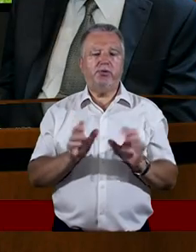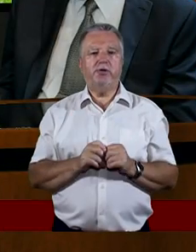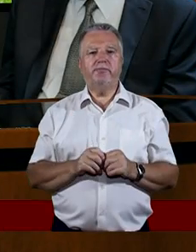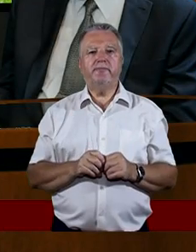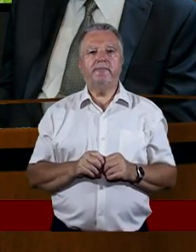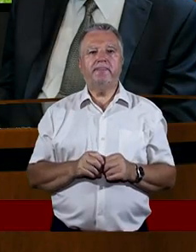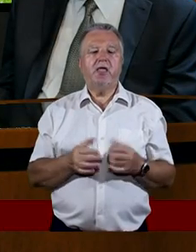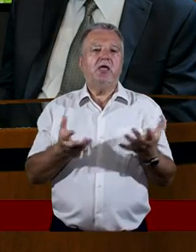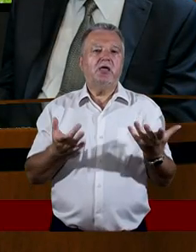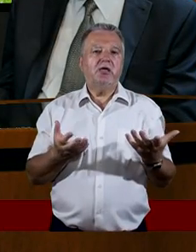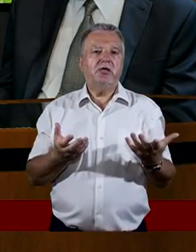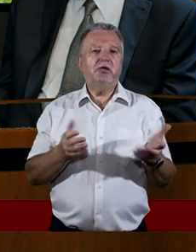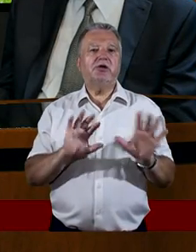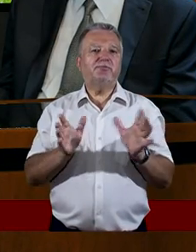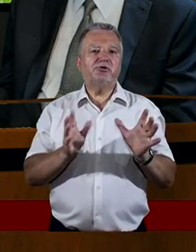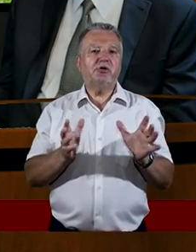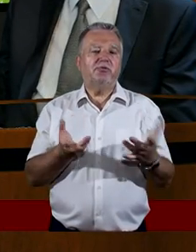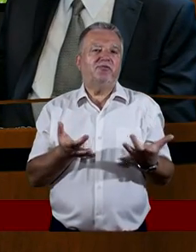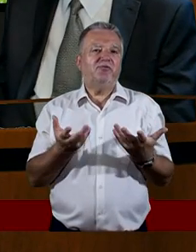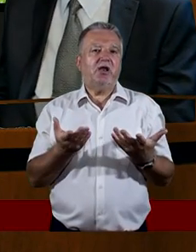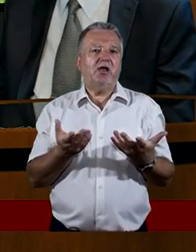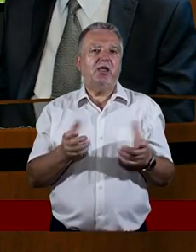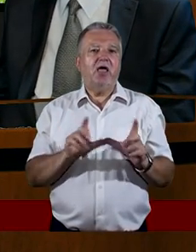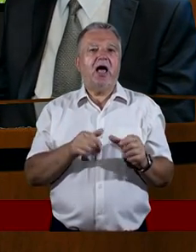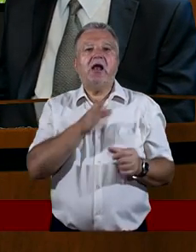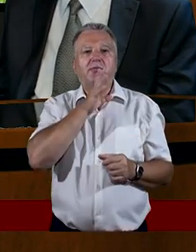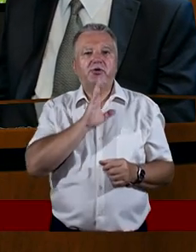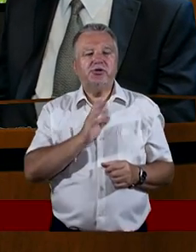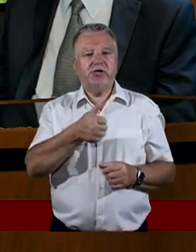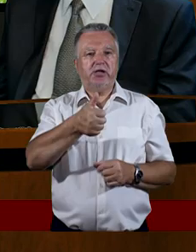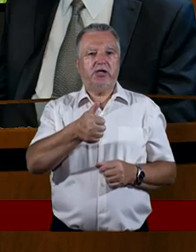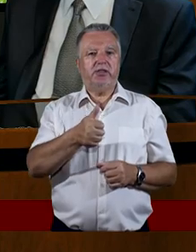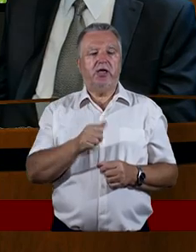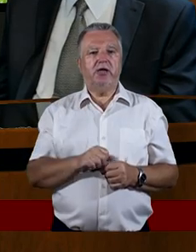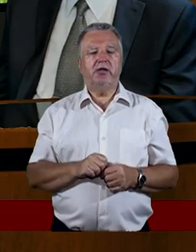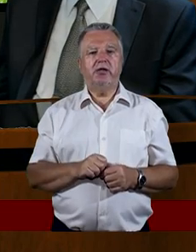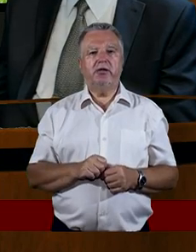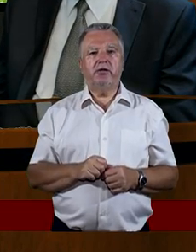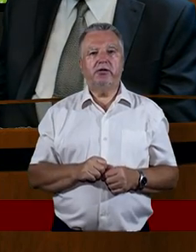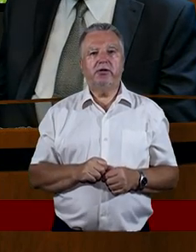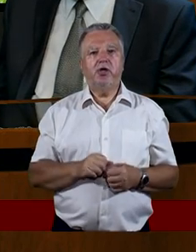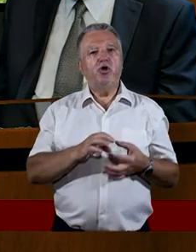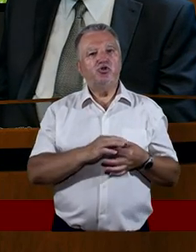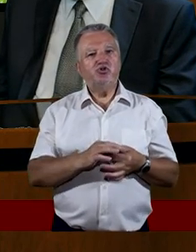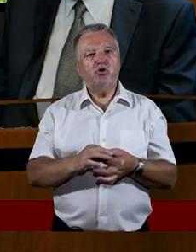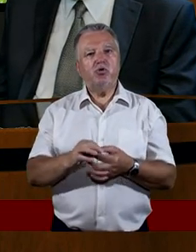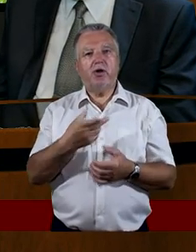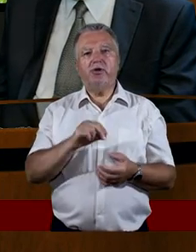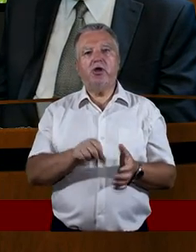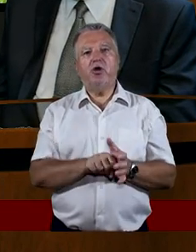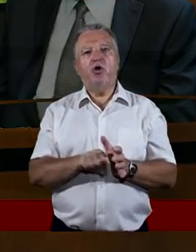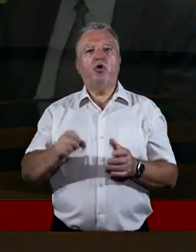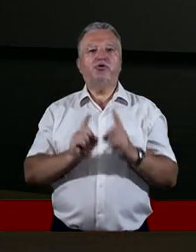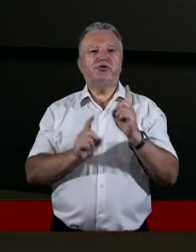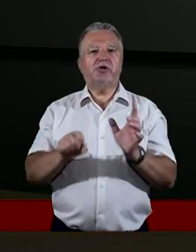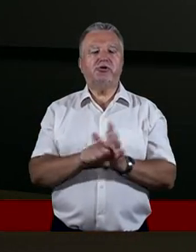wiele form. No wiele, no ale... Ale misja jedna. Ale misja jedna. I ciągła. A nie tylko od czasu do